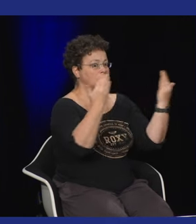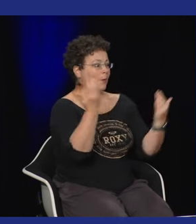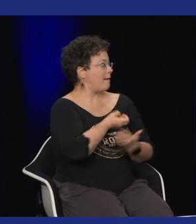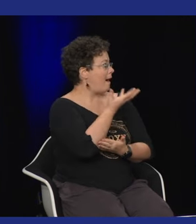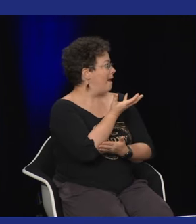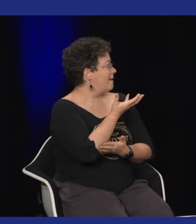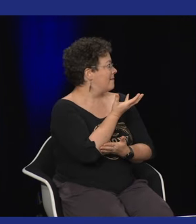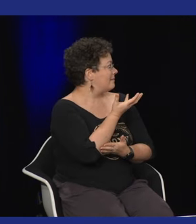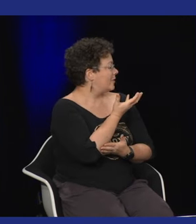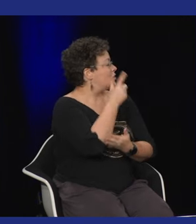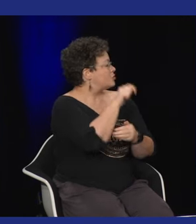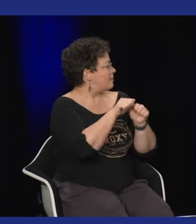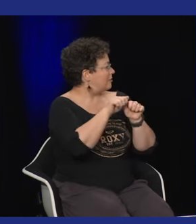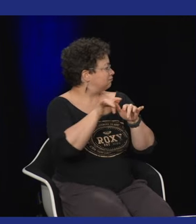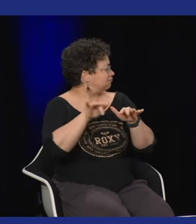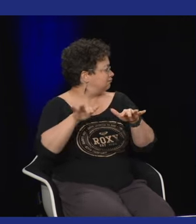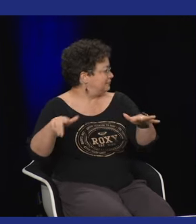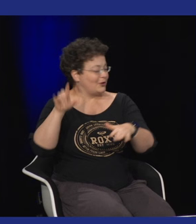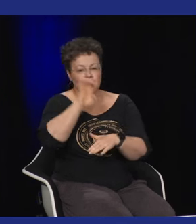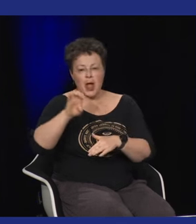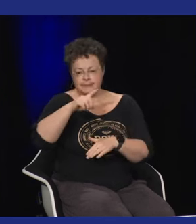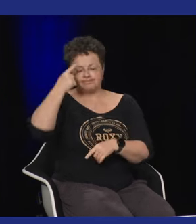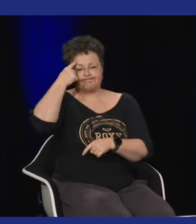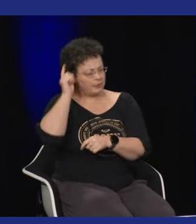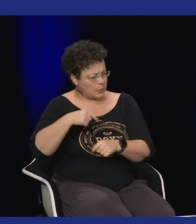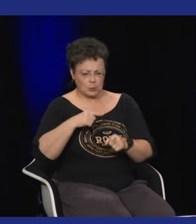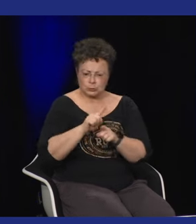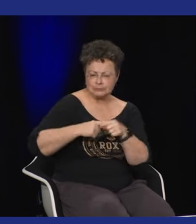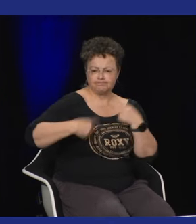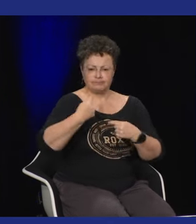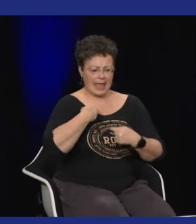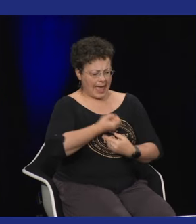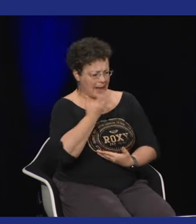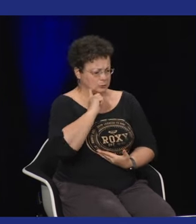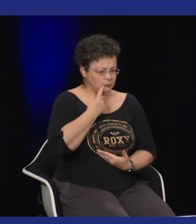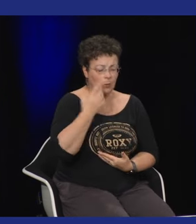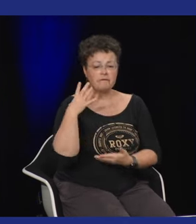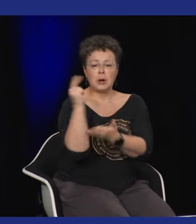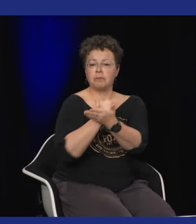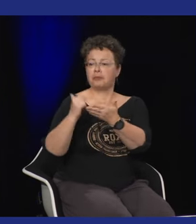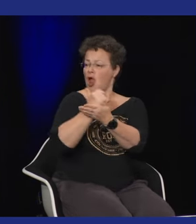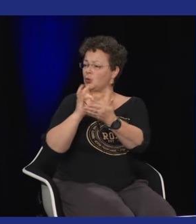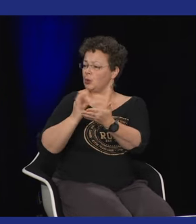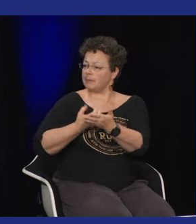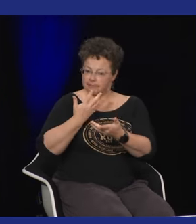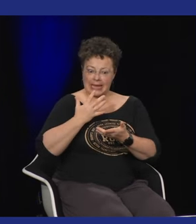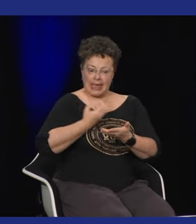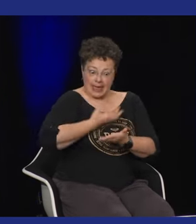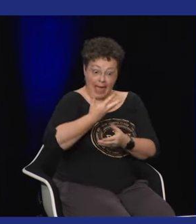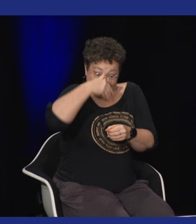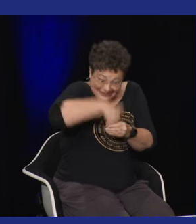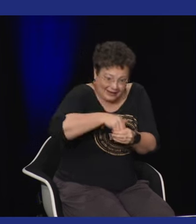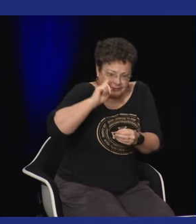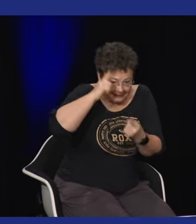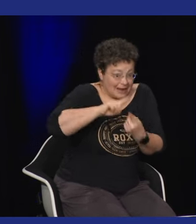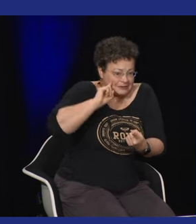donc il y a une diffusion qui se fait avec le congrès mondial des sourds qui a lieu